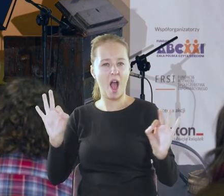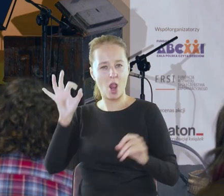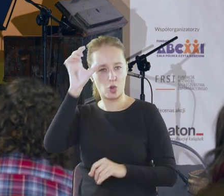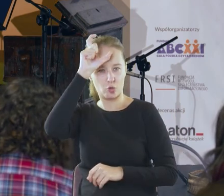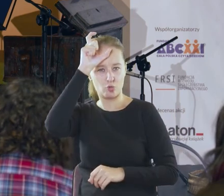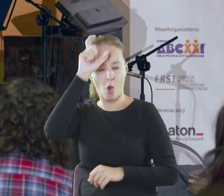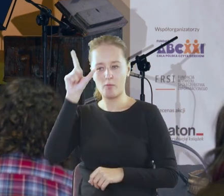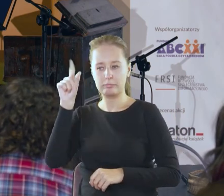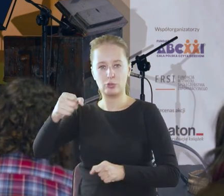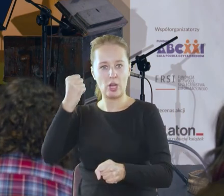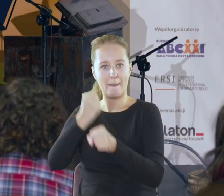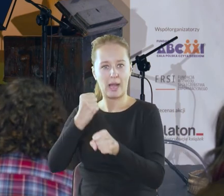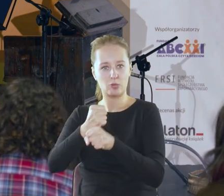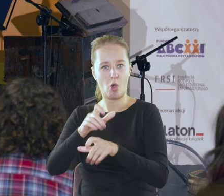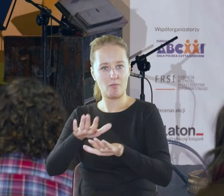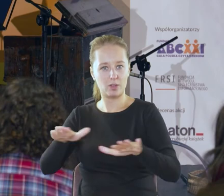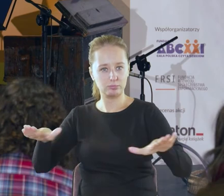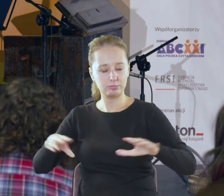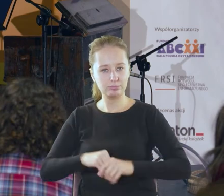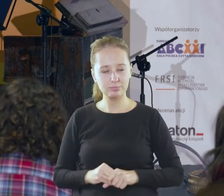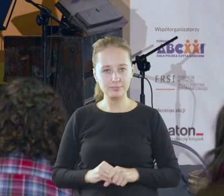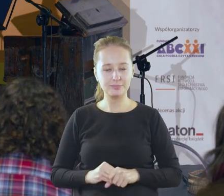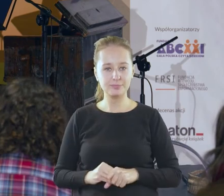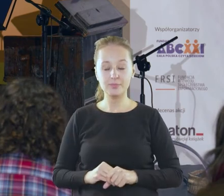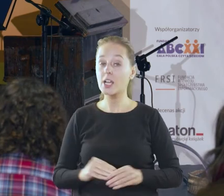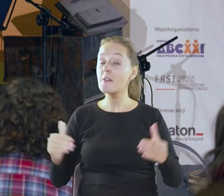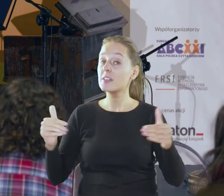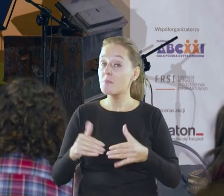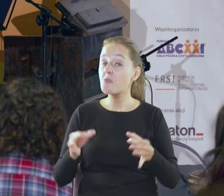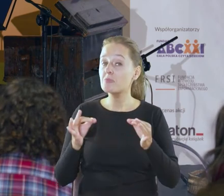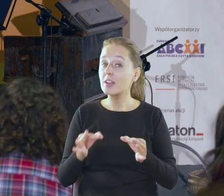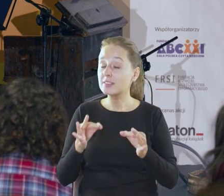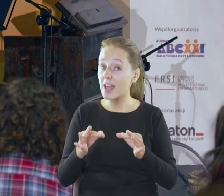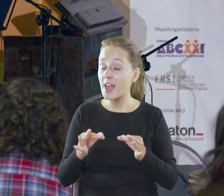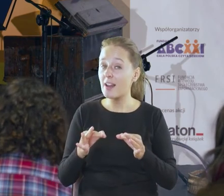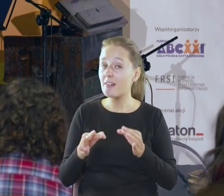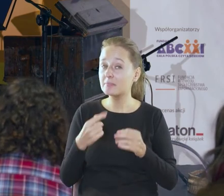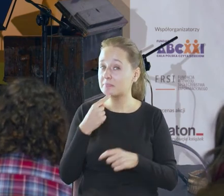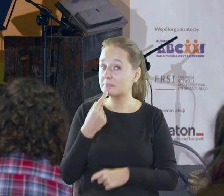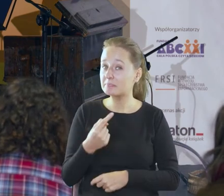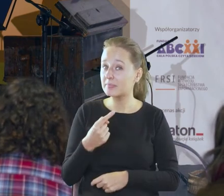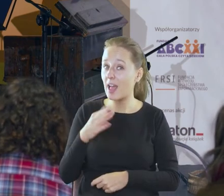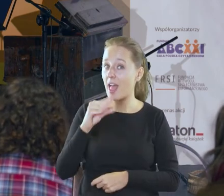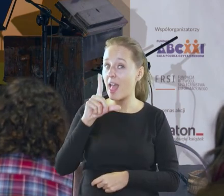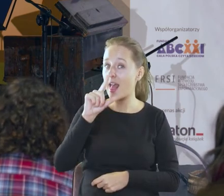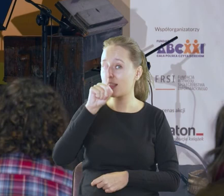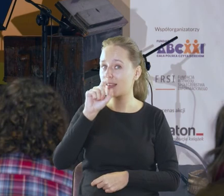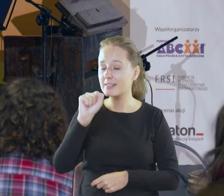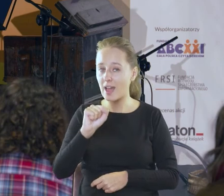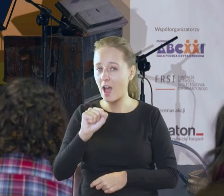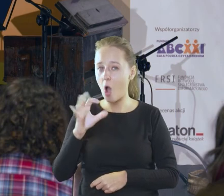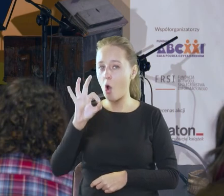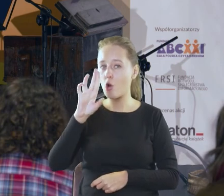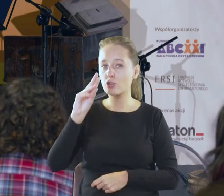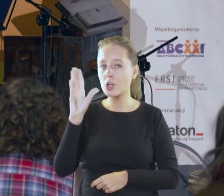człowiek idzie pracować w polu więc moglibyśmy teraz Elizę Orzeszkową wyswobodzić na